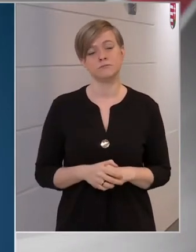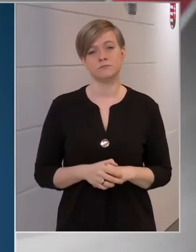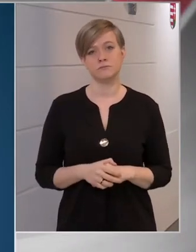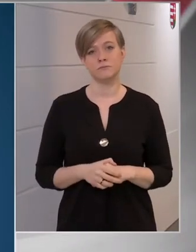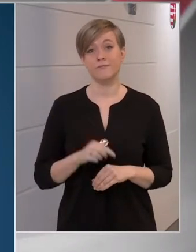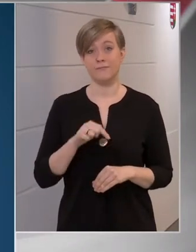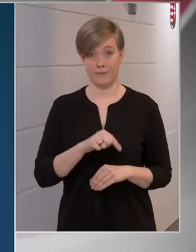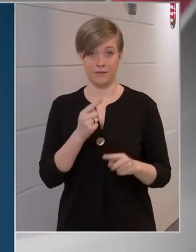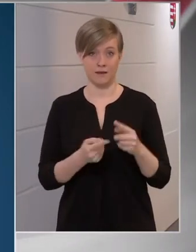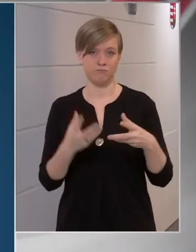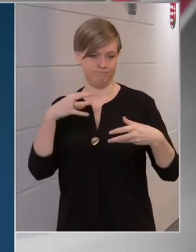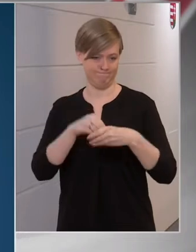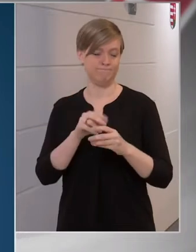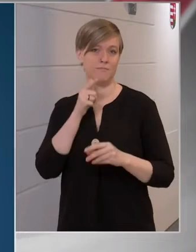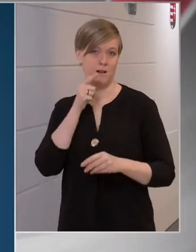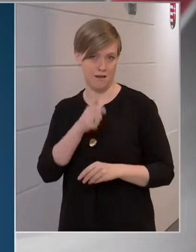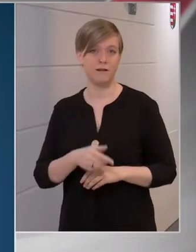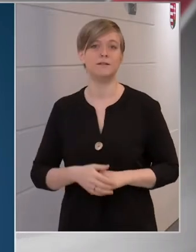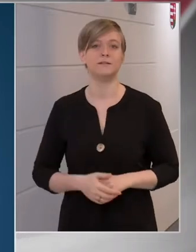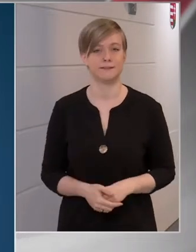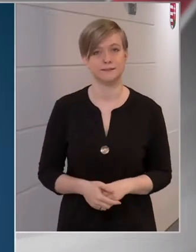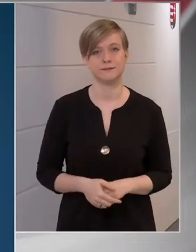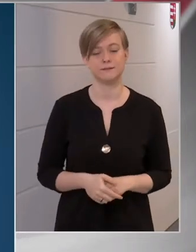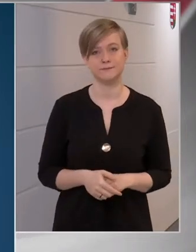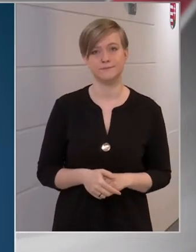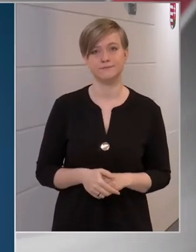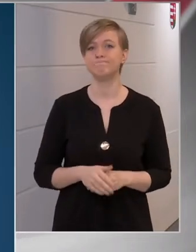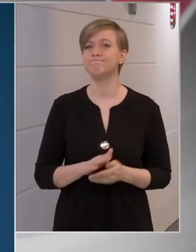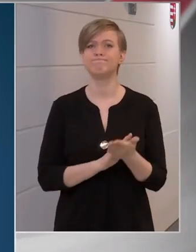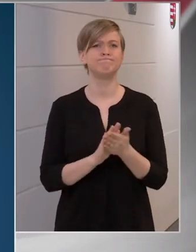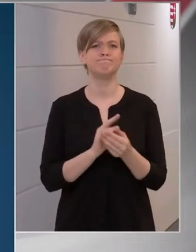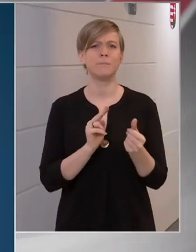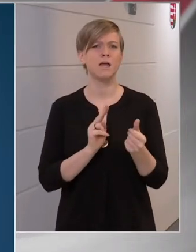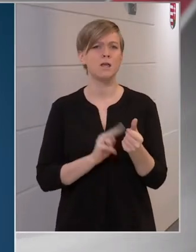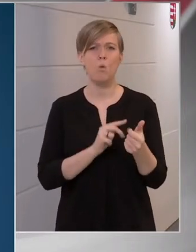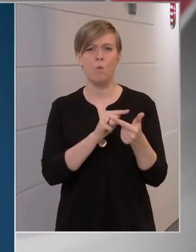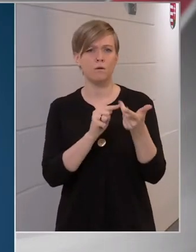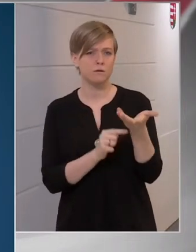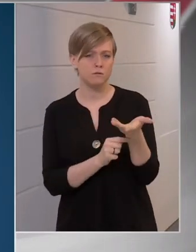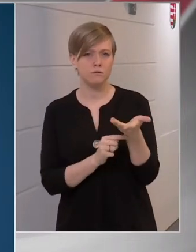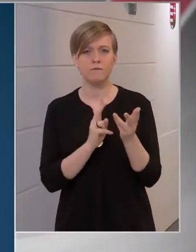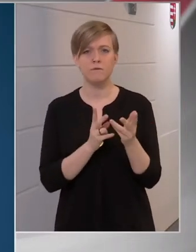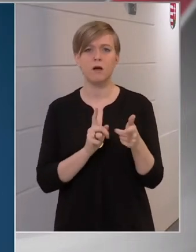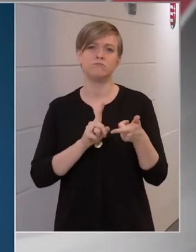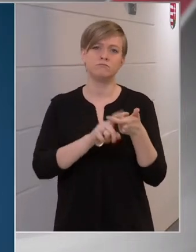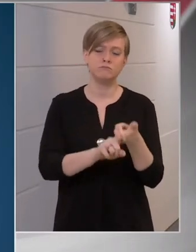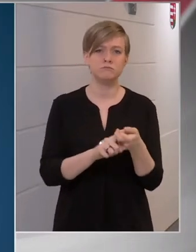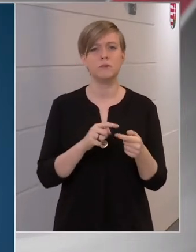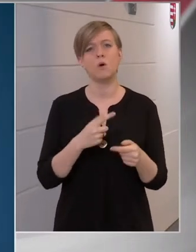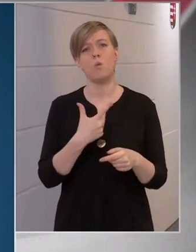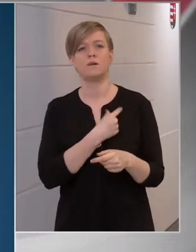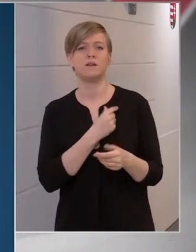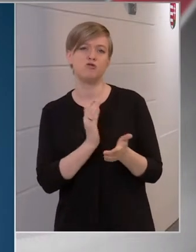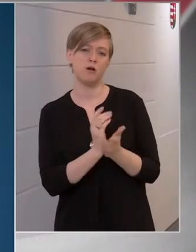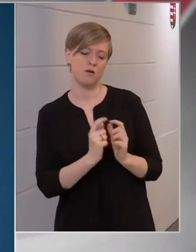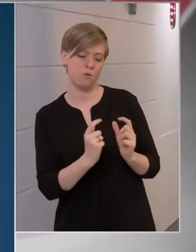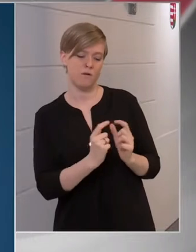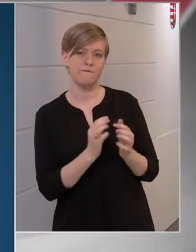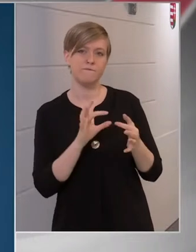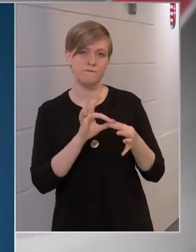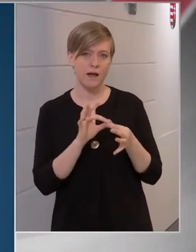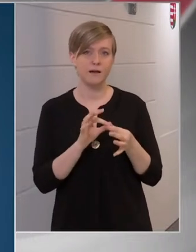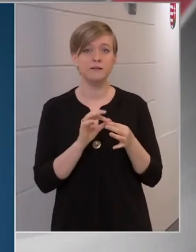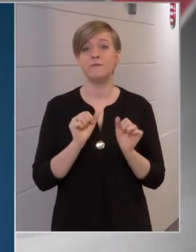És ennek része lesz az is, hogy milyen jogosítvány társul az oltási igazolványhoz, tehát a